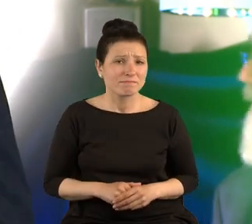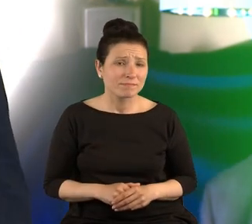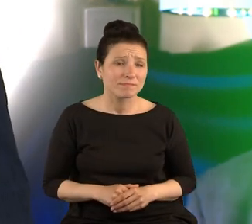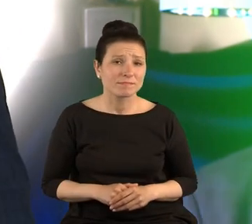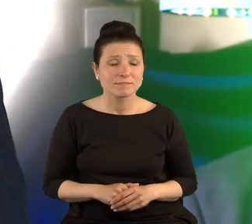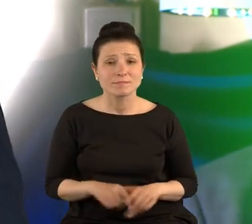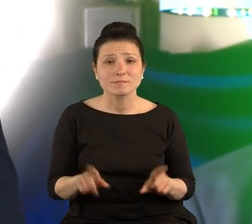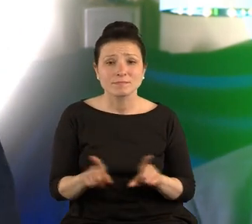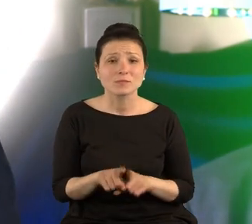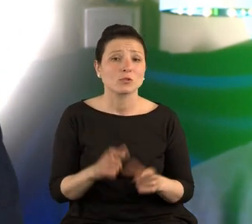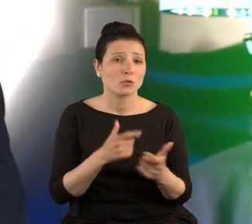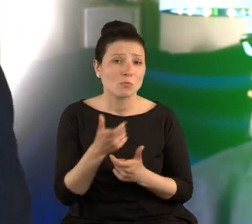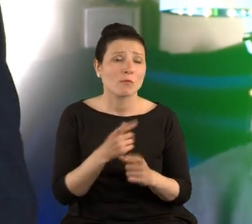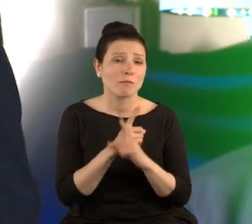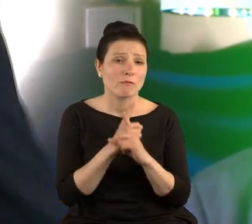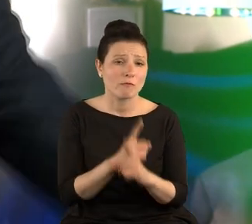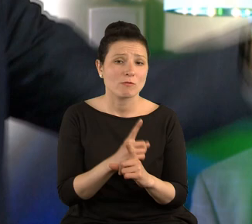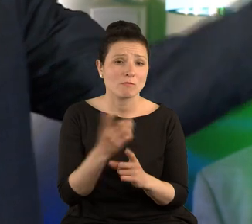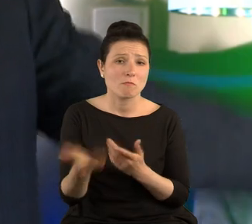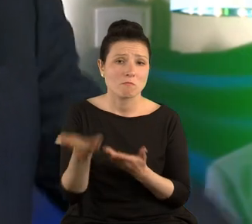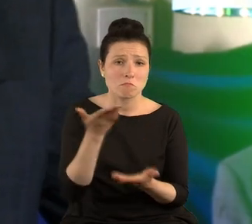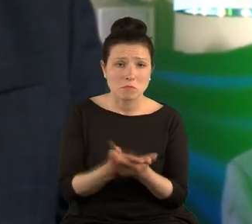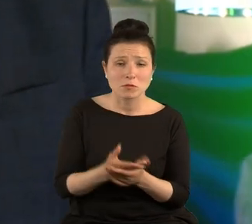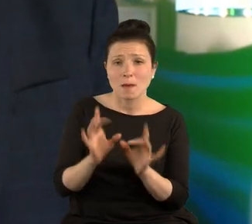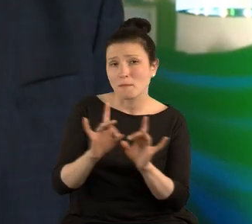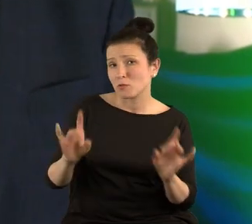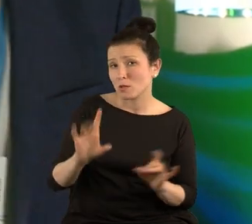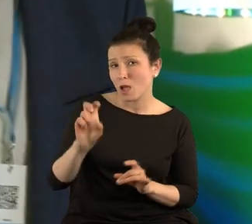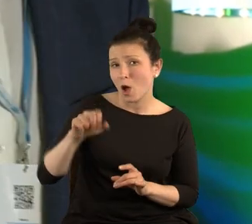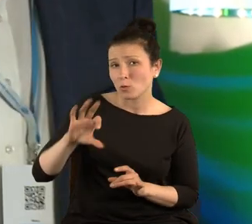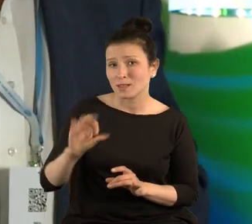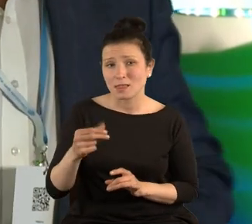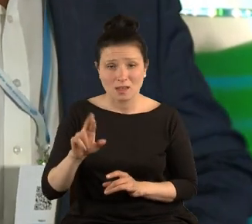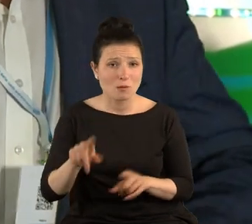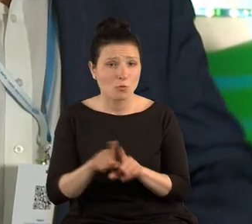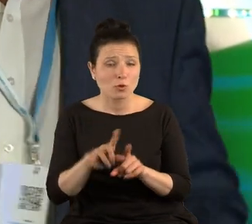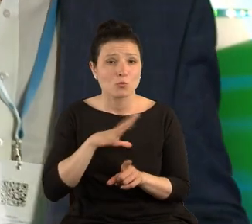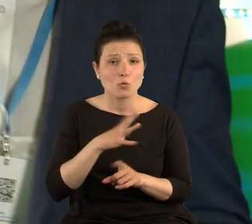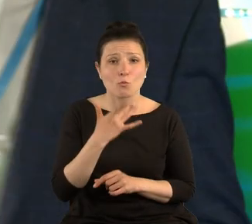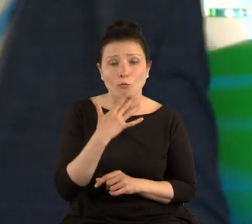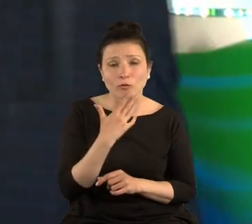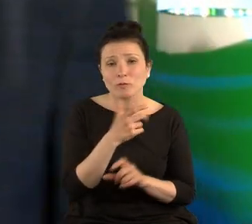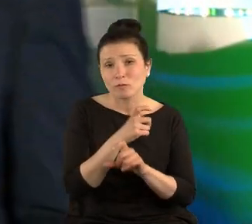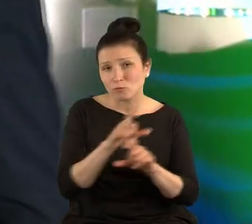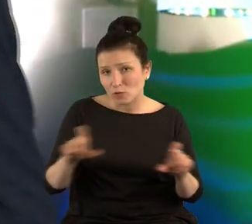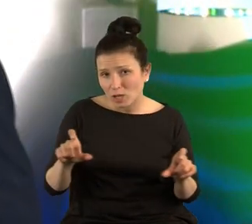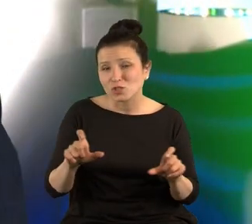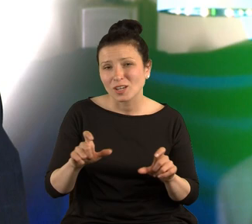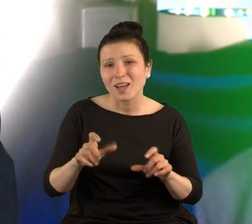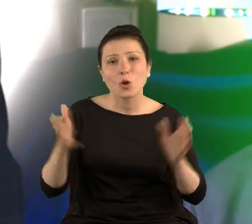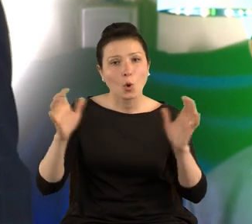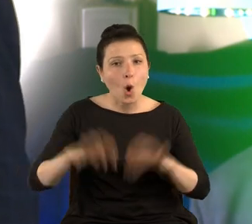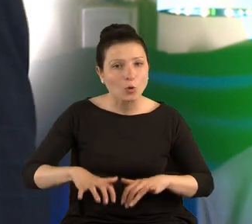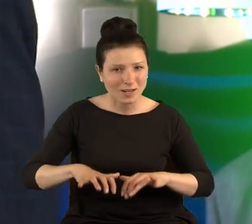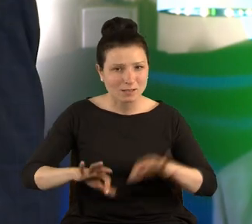to zgodnie z propozycją pana profesora Hausnera, bo też o tym mówiłem w czasie kongresu